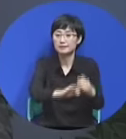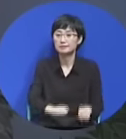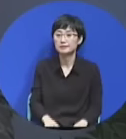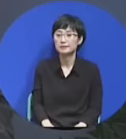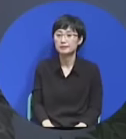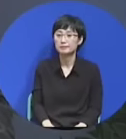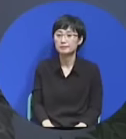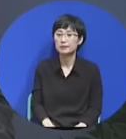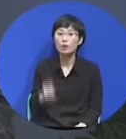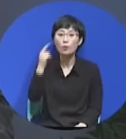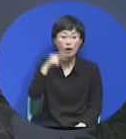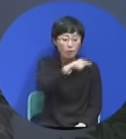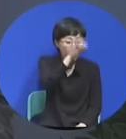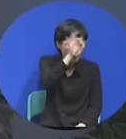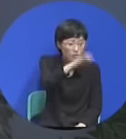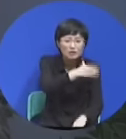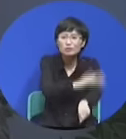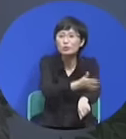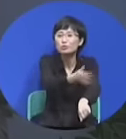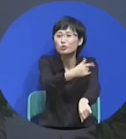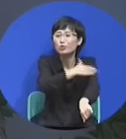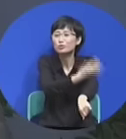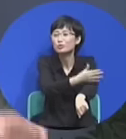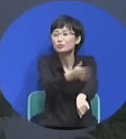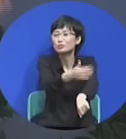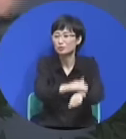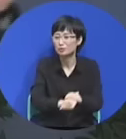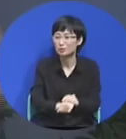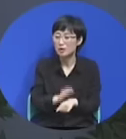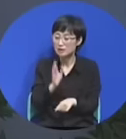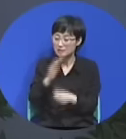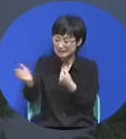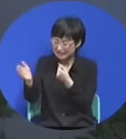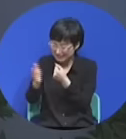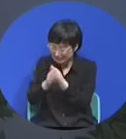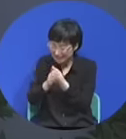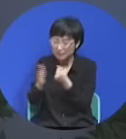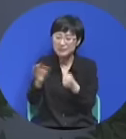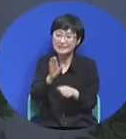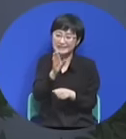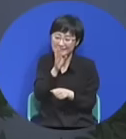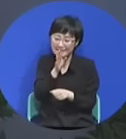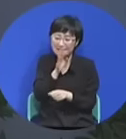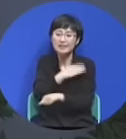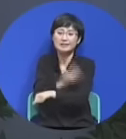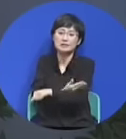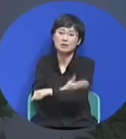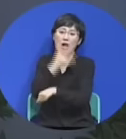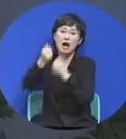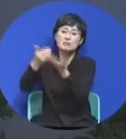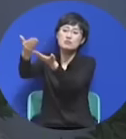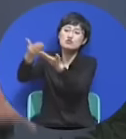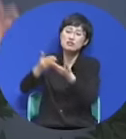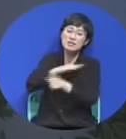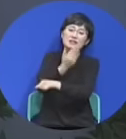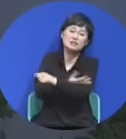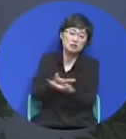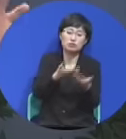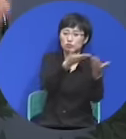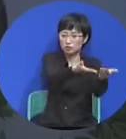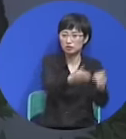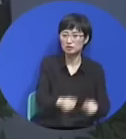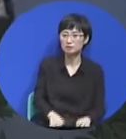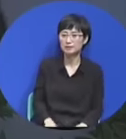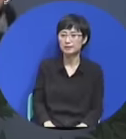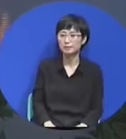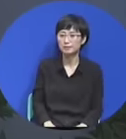능력이 없으니까 그래서 진짜 능력을 받으라 오직 성령이